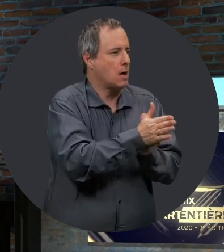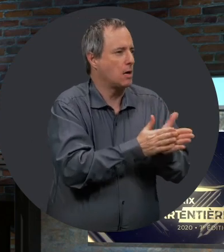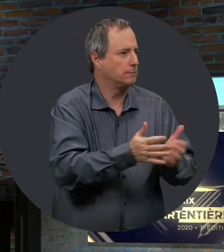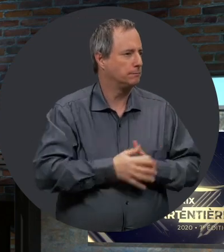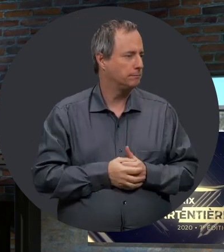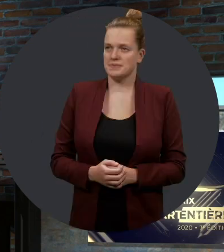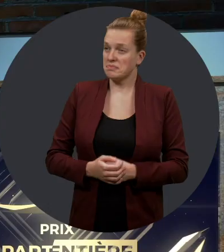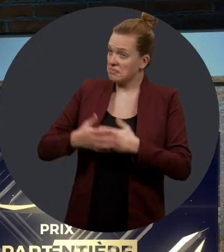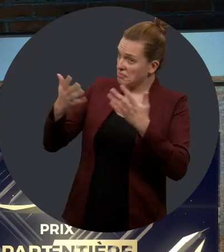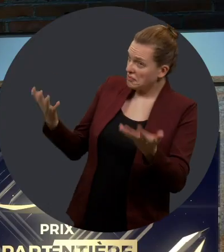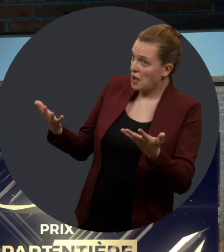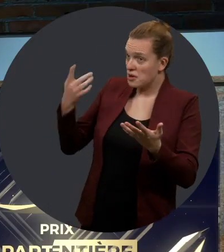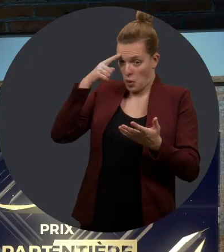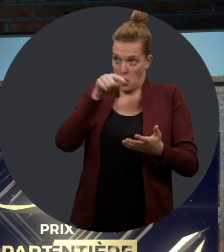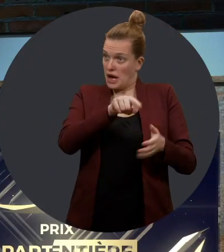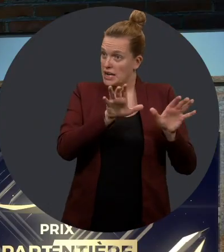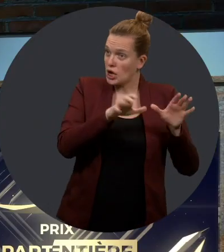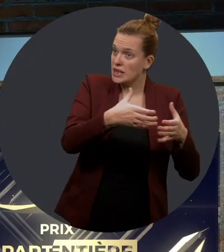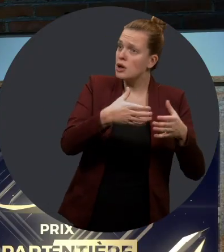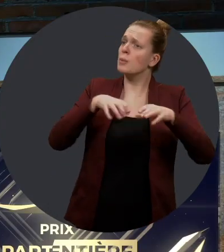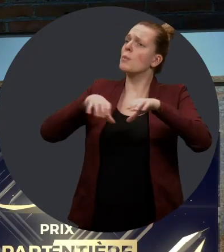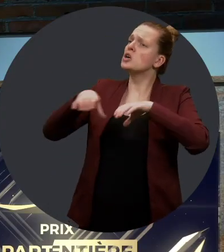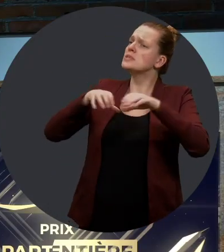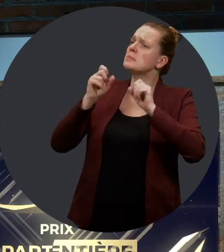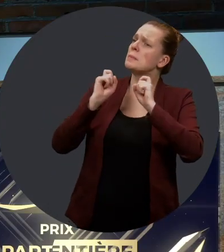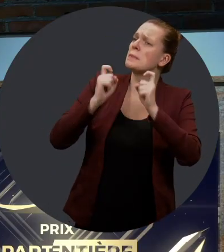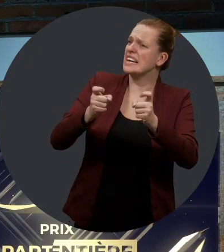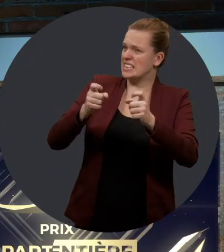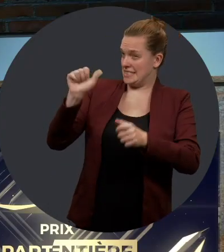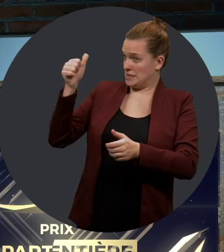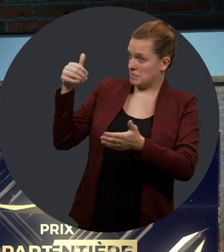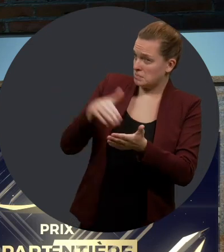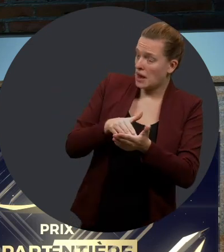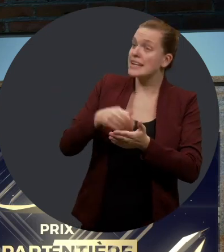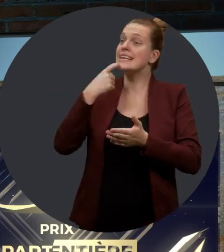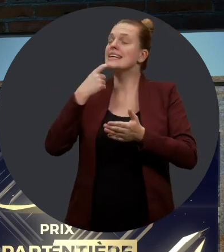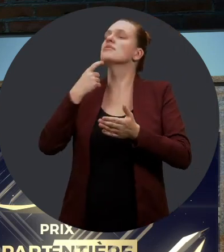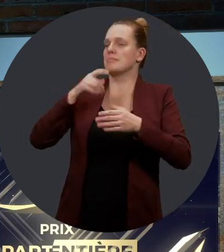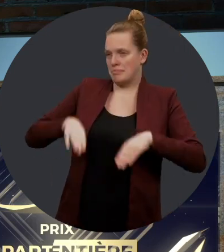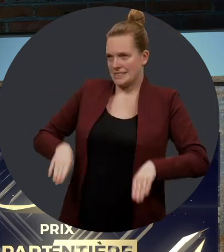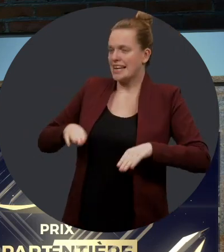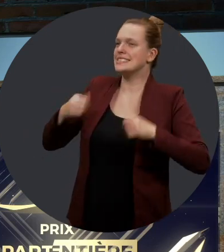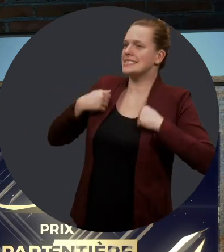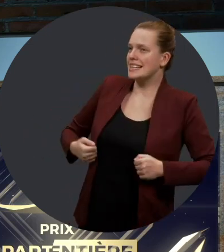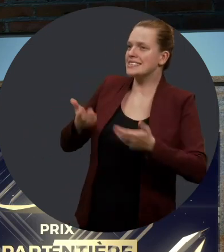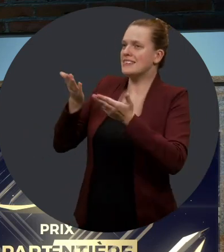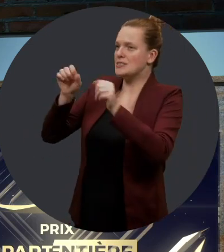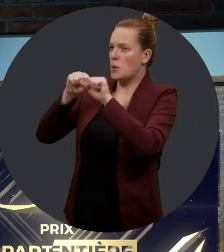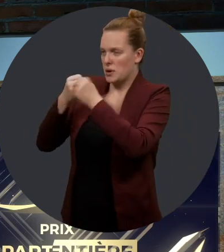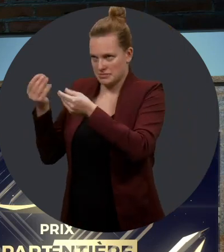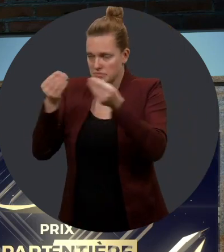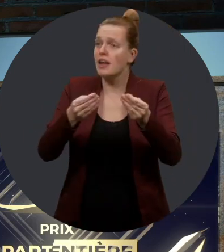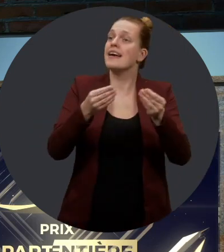étaient vraiment intéressants. Alors, pour cette catégorie, une bourse de 10 000 $ sera octroyée par le ministre délégué à la